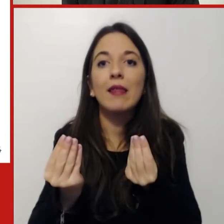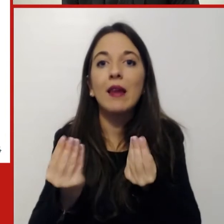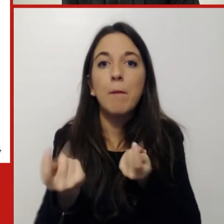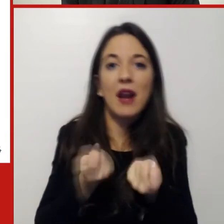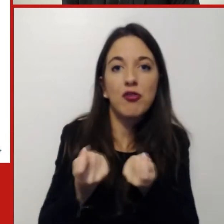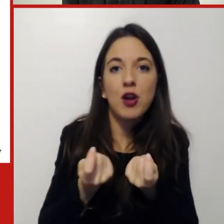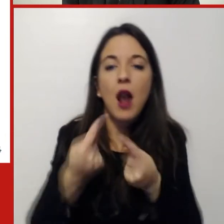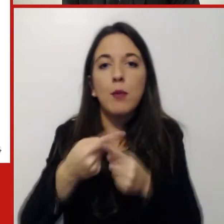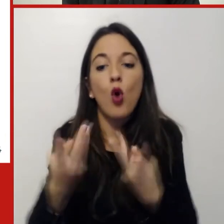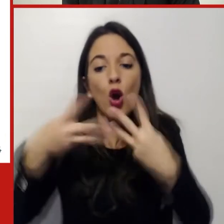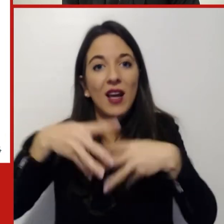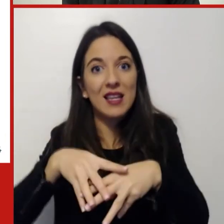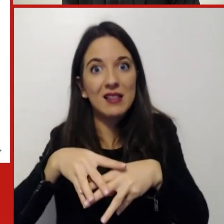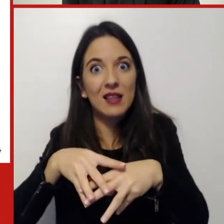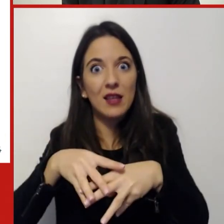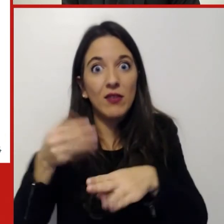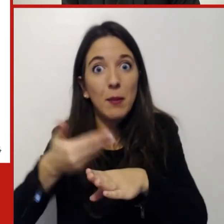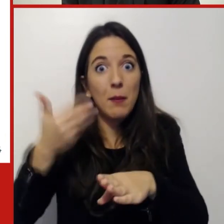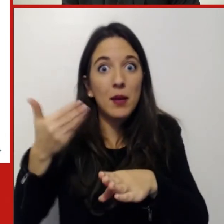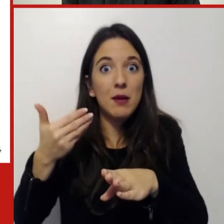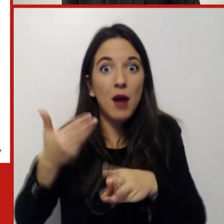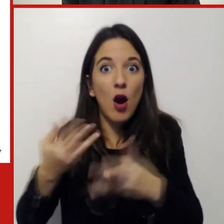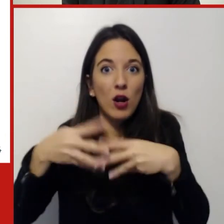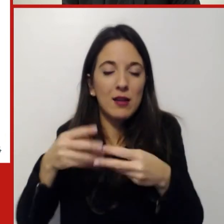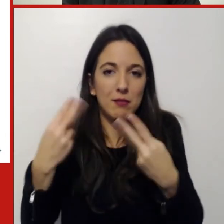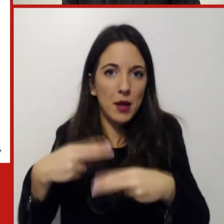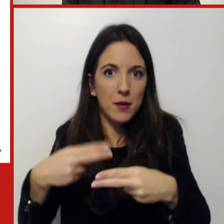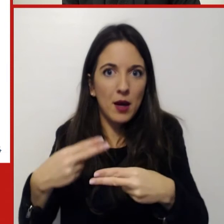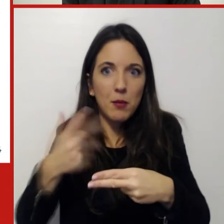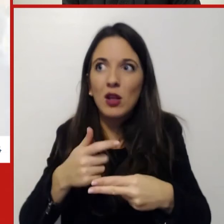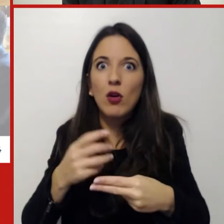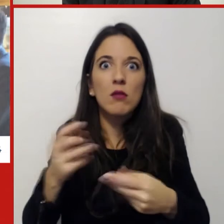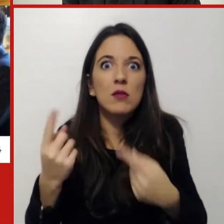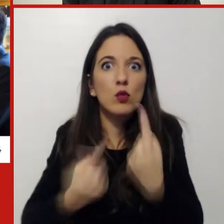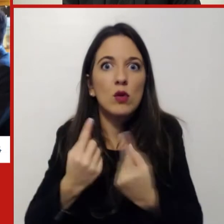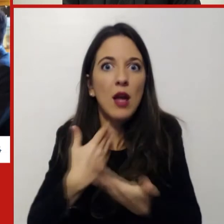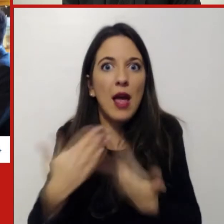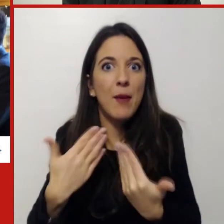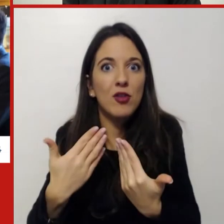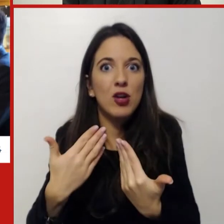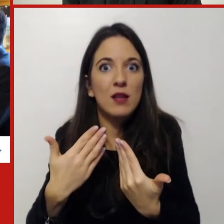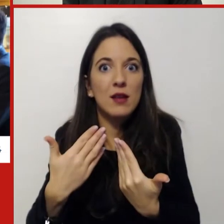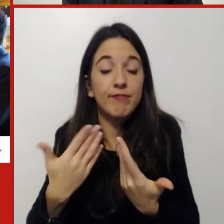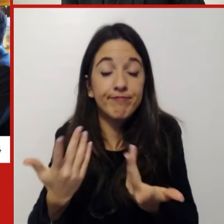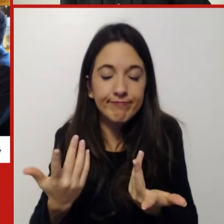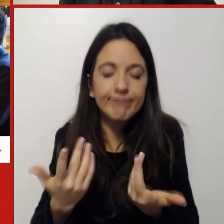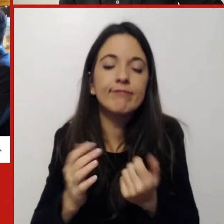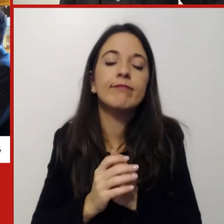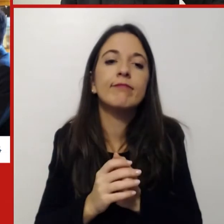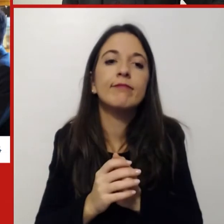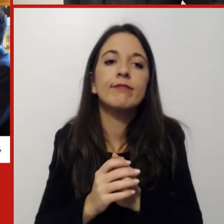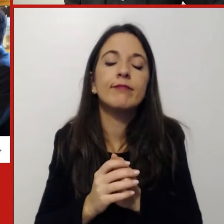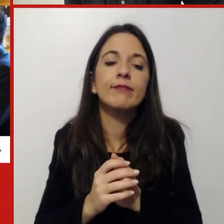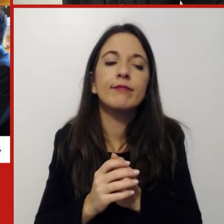nel corso di un weekend. E, beh, che cosa è stato